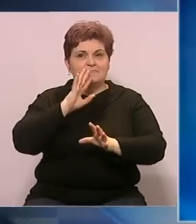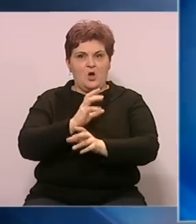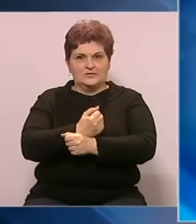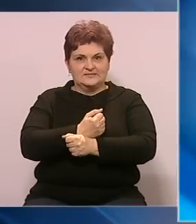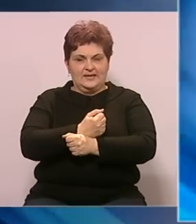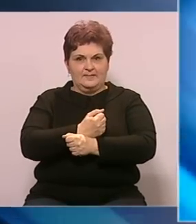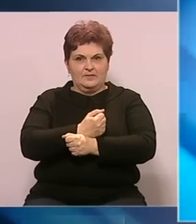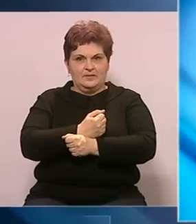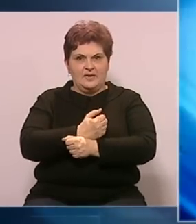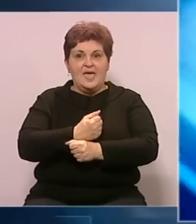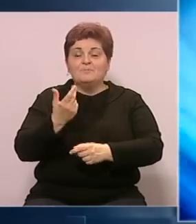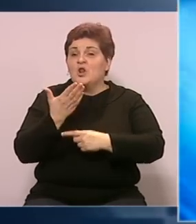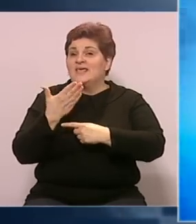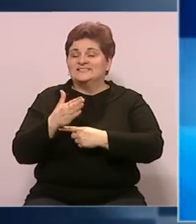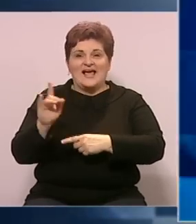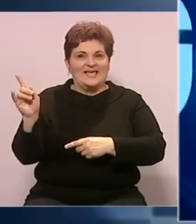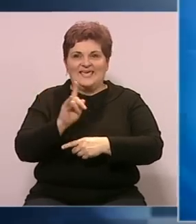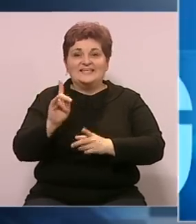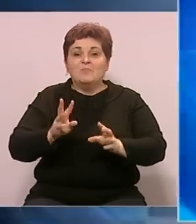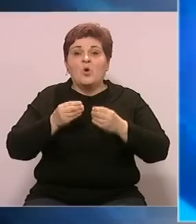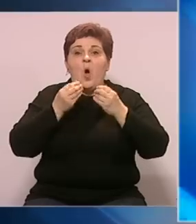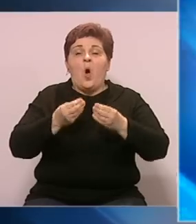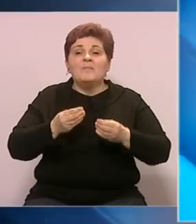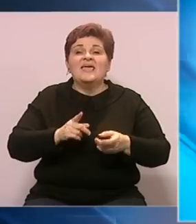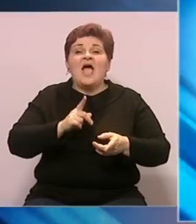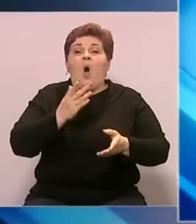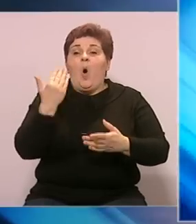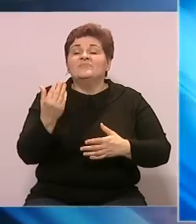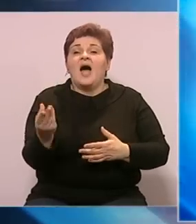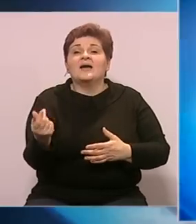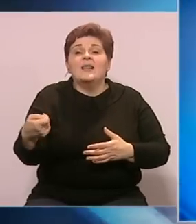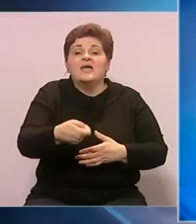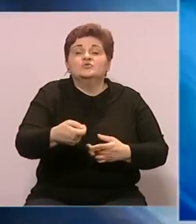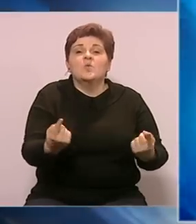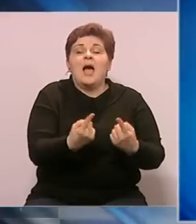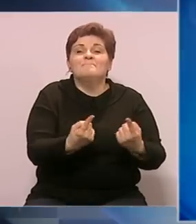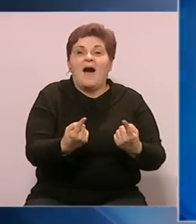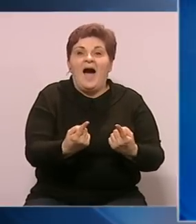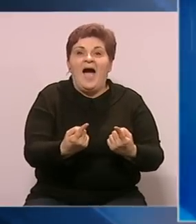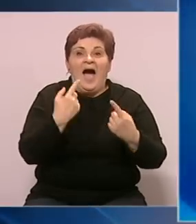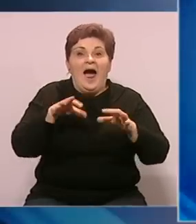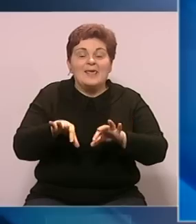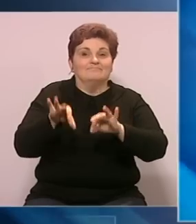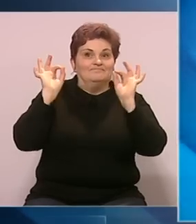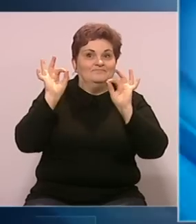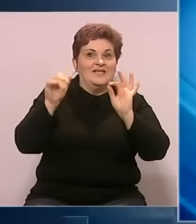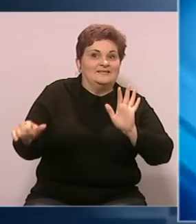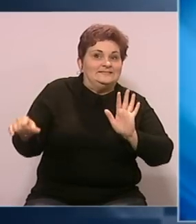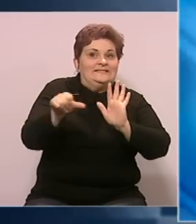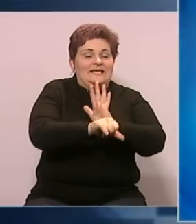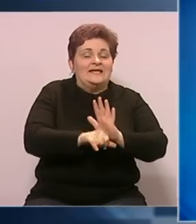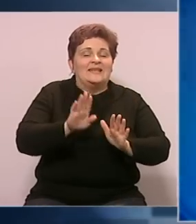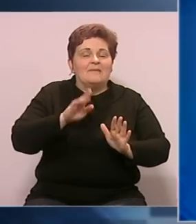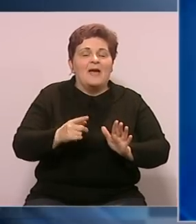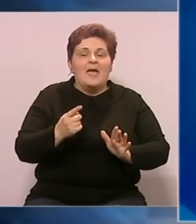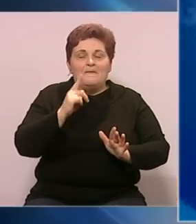Hercegovine. Brojne stranke nisu mogle objasniti iz kojih izvora su finansirale kampanju, ali je otkriveno da su prikrili najmanje